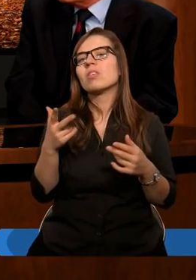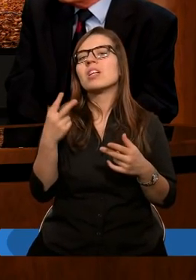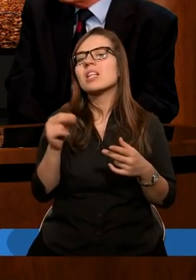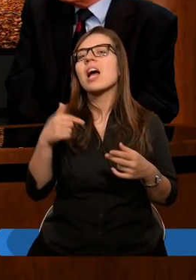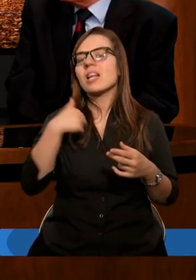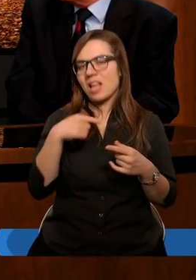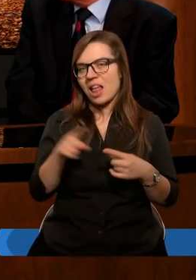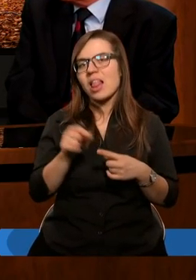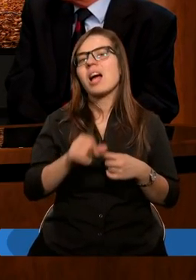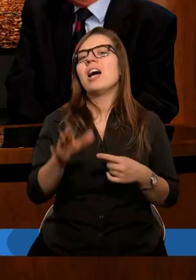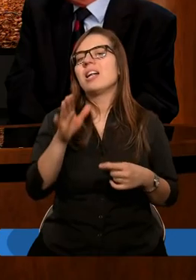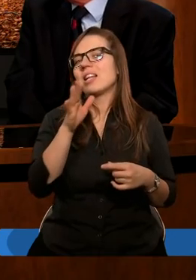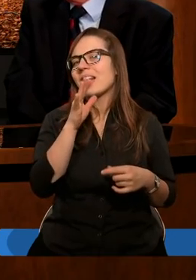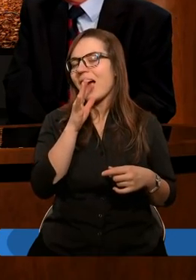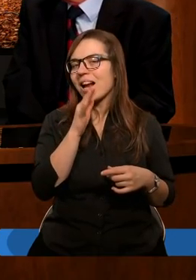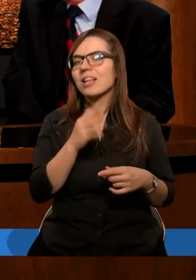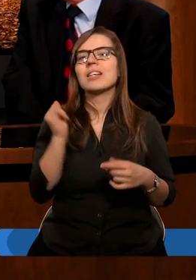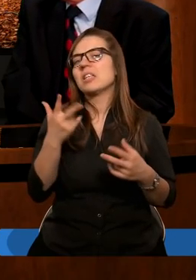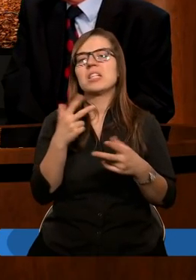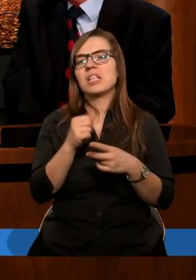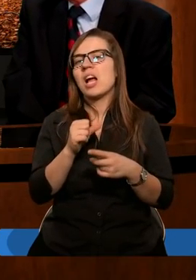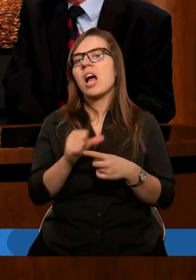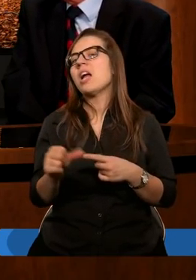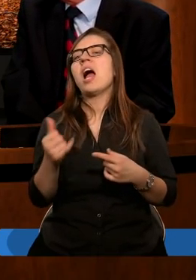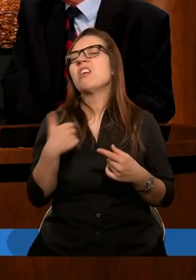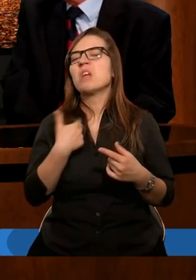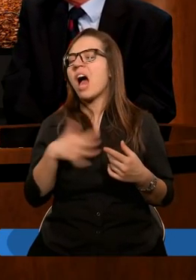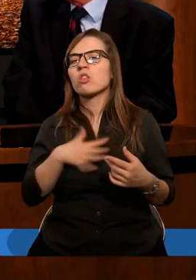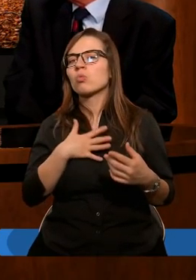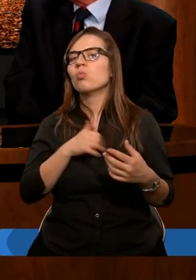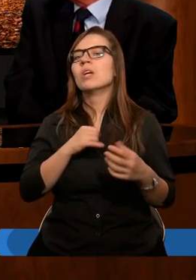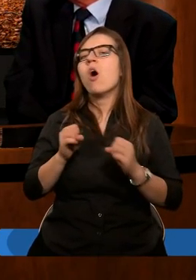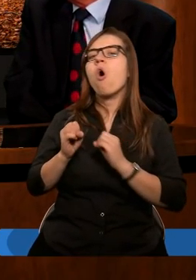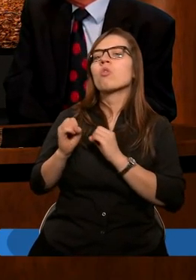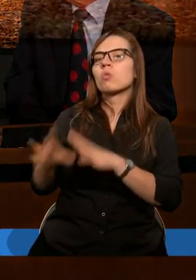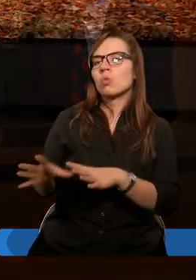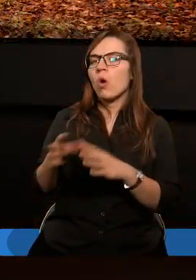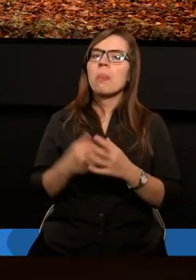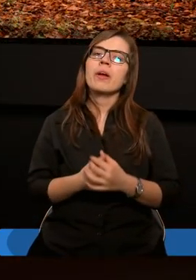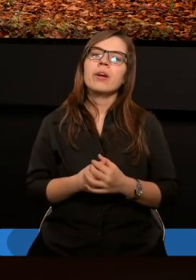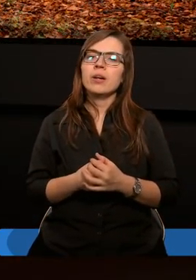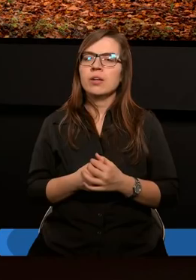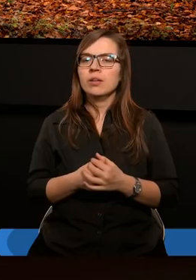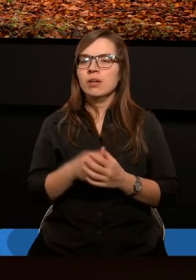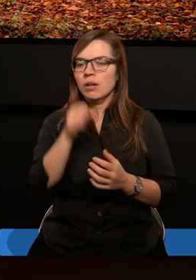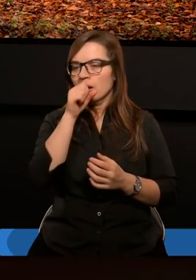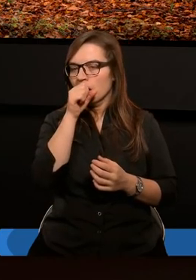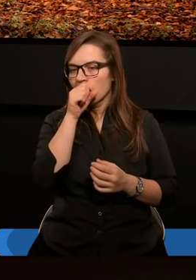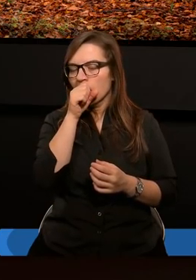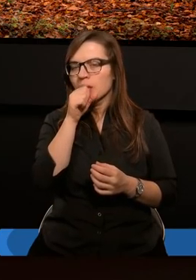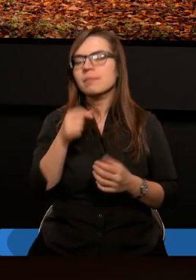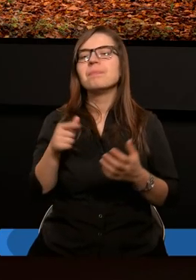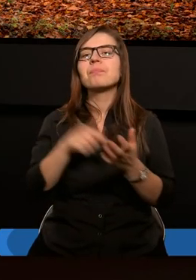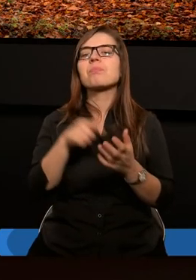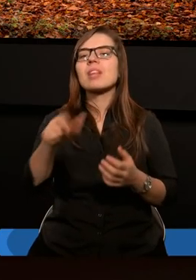Skądże. Ja jestem też Izraelitą i nie jestem, nie czuję się odrzucony. Tak jak gdyby Paweł stawiał się tutaj